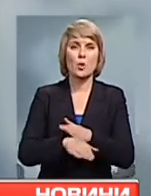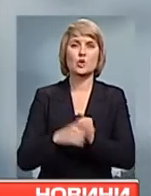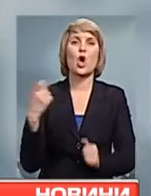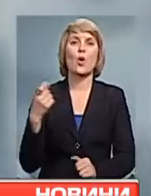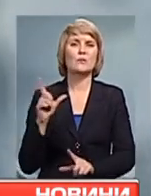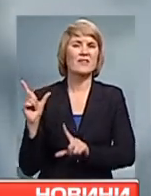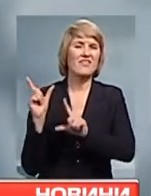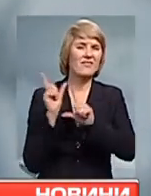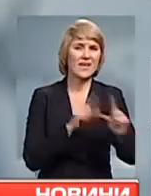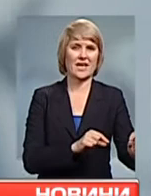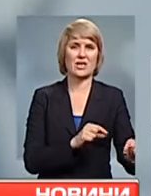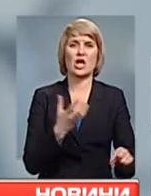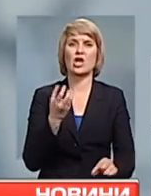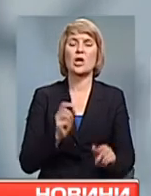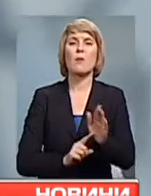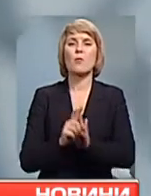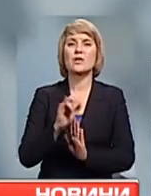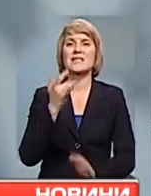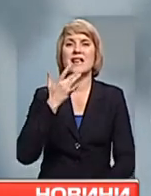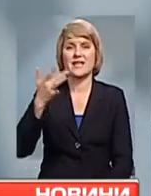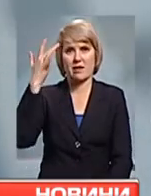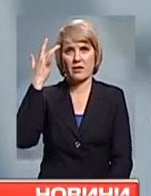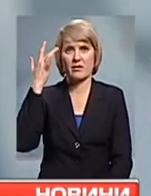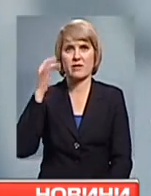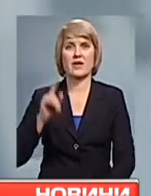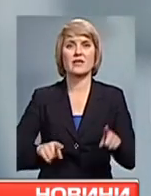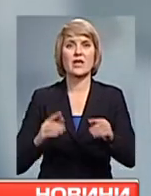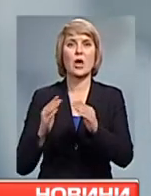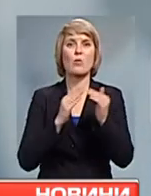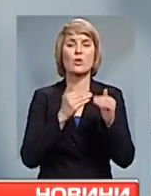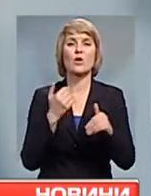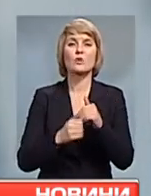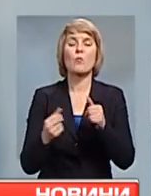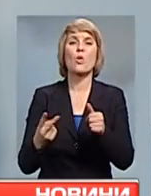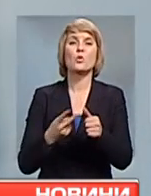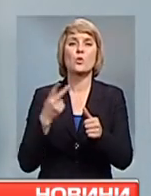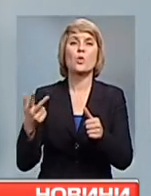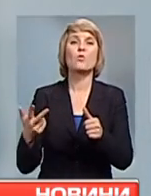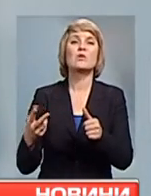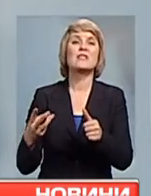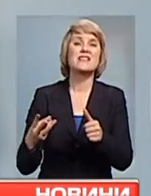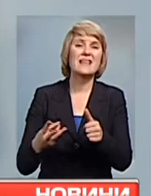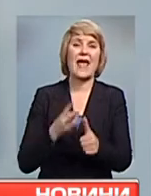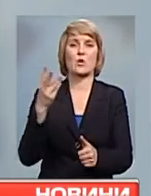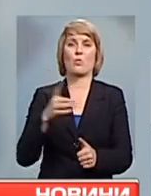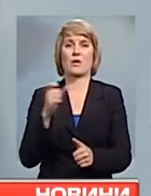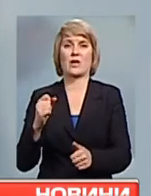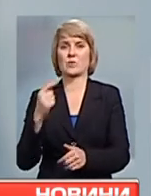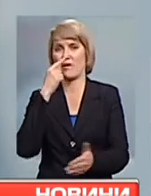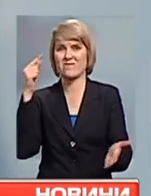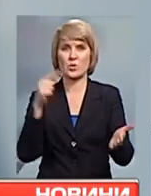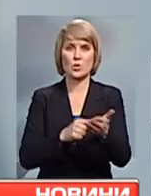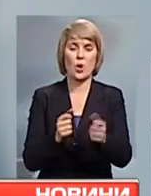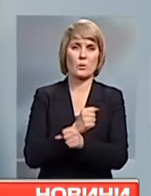виїхали ще починаючи з літа. І деякі будинки вже по другому, по третьому разу вилучають міни.